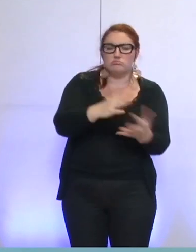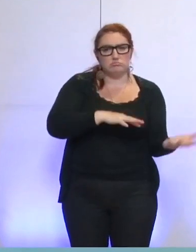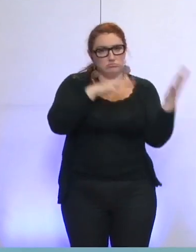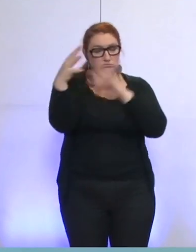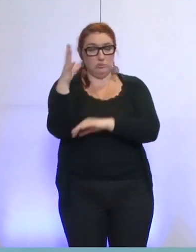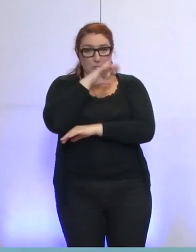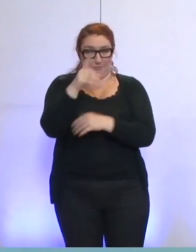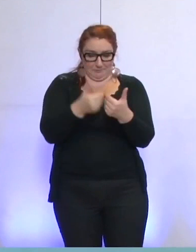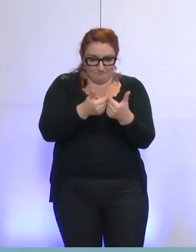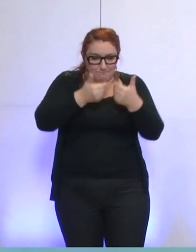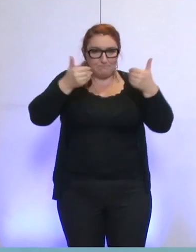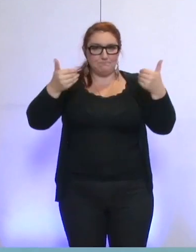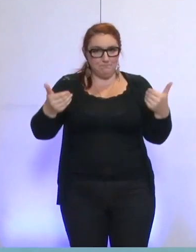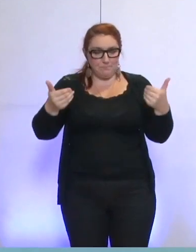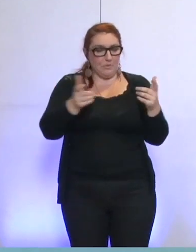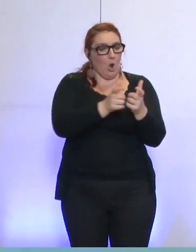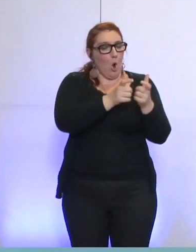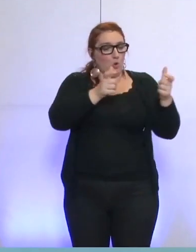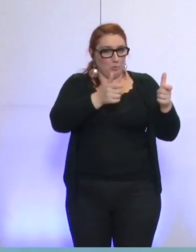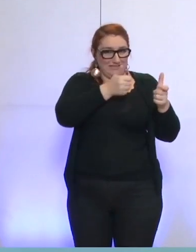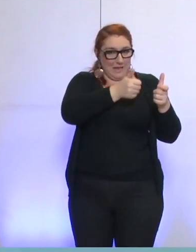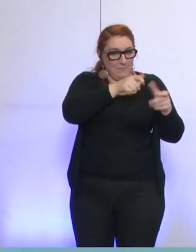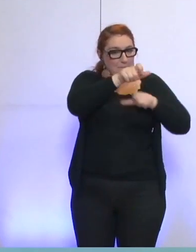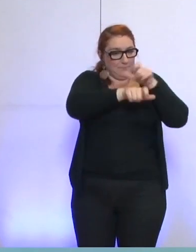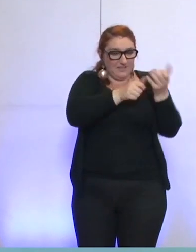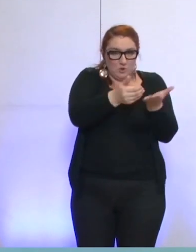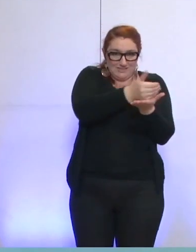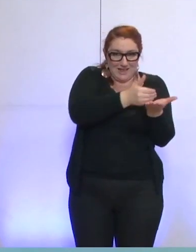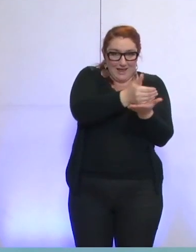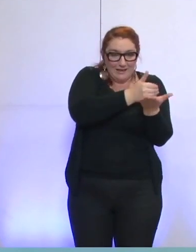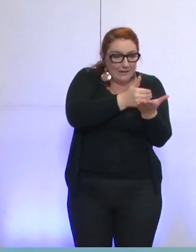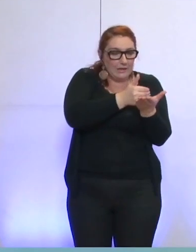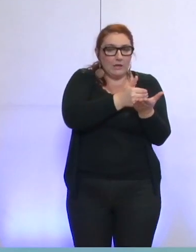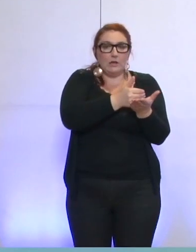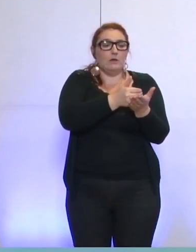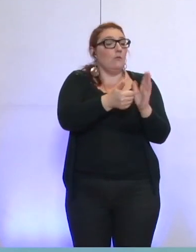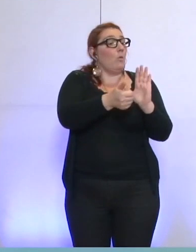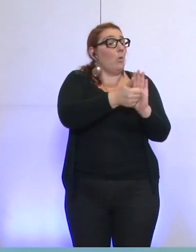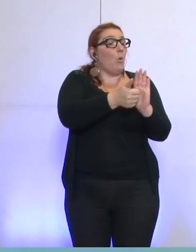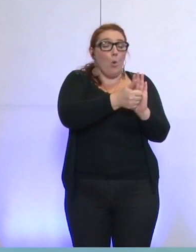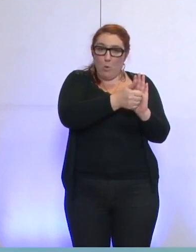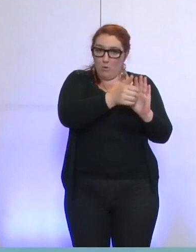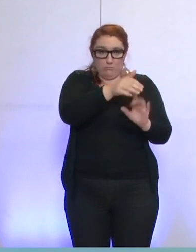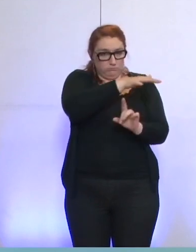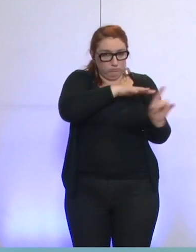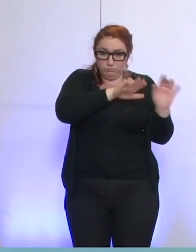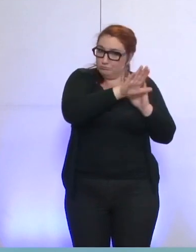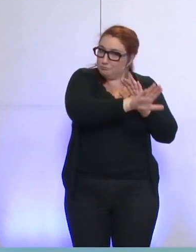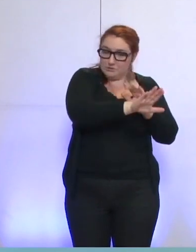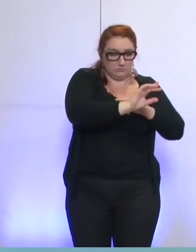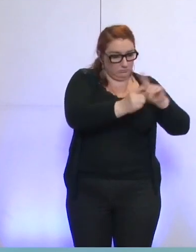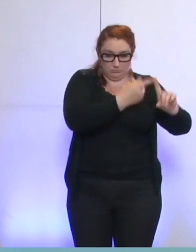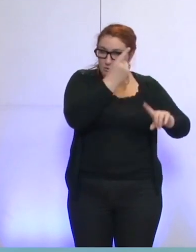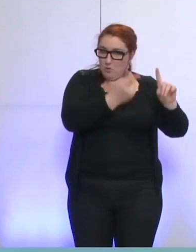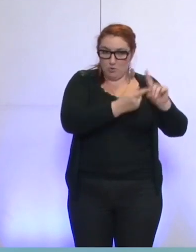distinguer l'entreprise elle-même, ses salariés, son objet social qui est fondamental, dont nous voyons